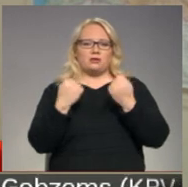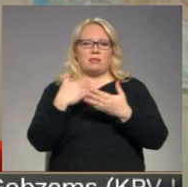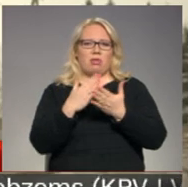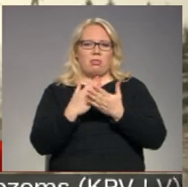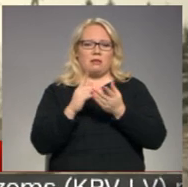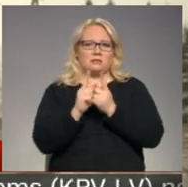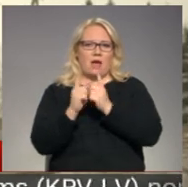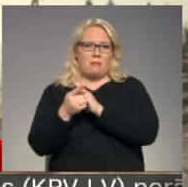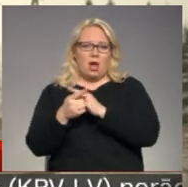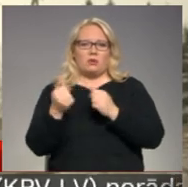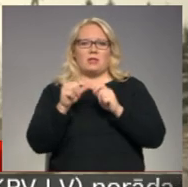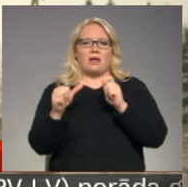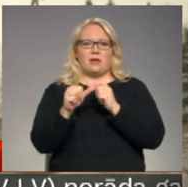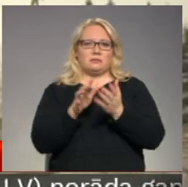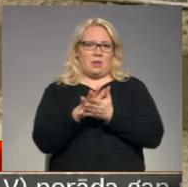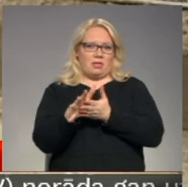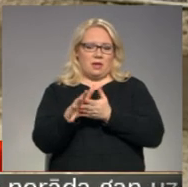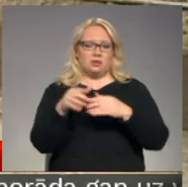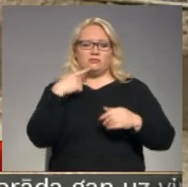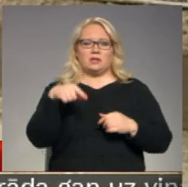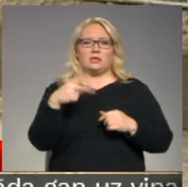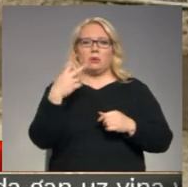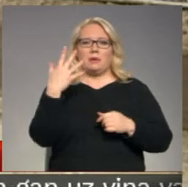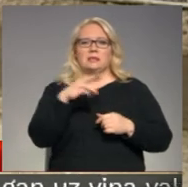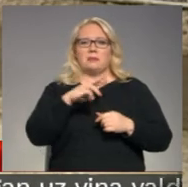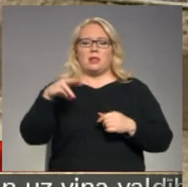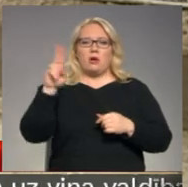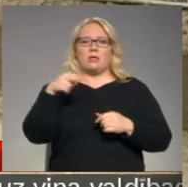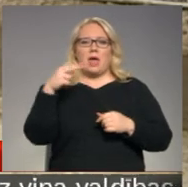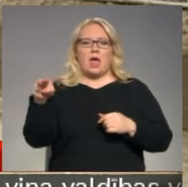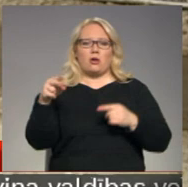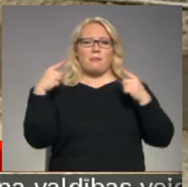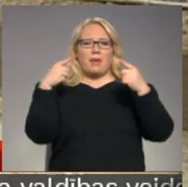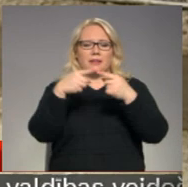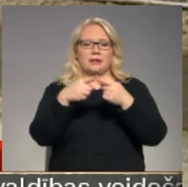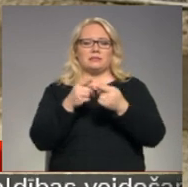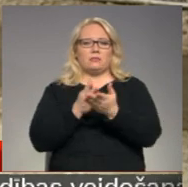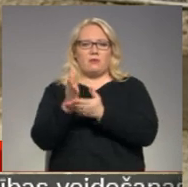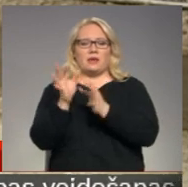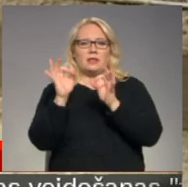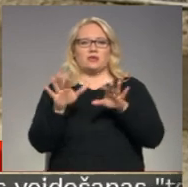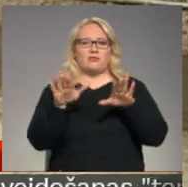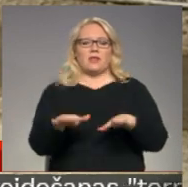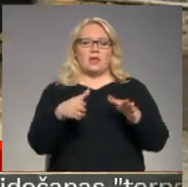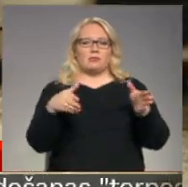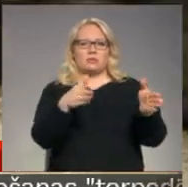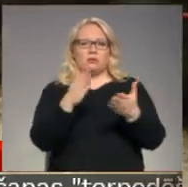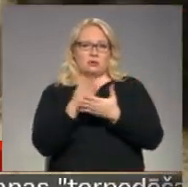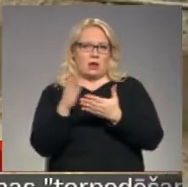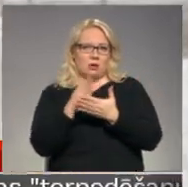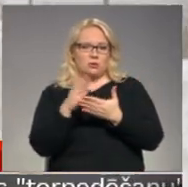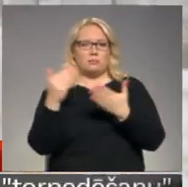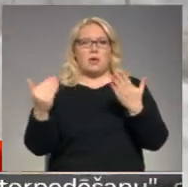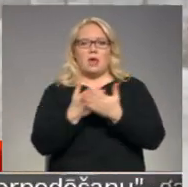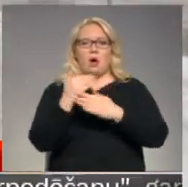arī dagvielas patēriņš. Šis ir pirmais gads, kad 25 miljoni eiro mērtiecīgi novirzītu tieši vietējo ceļu sakārtošanai. Pie